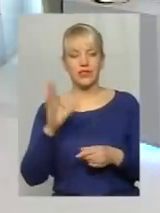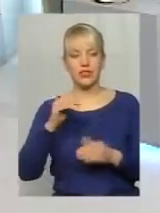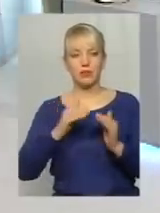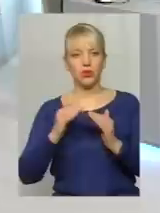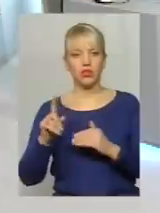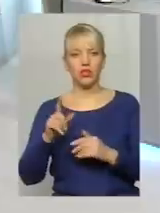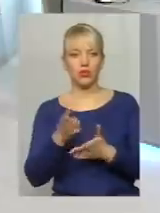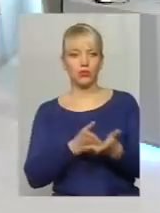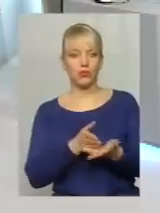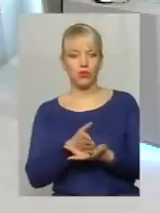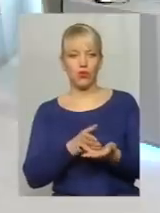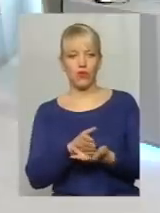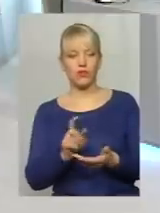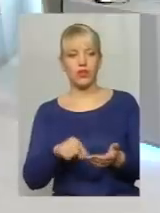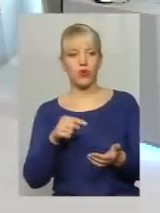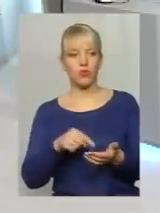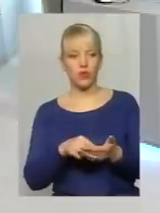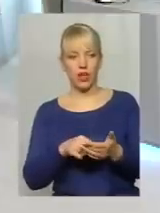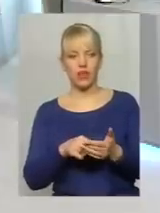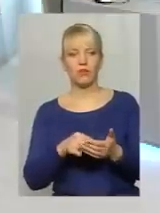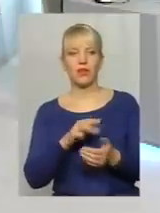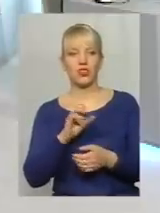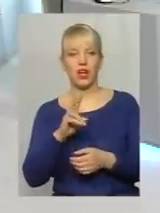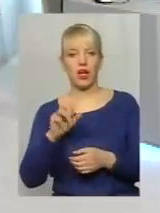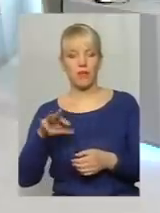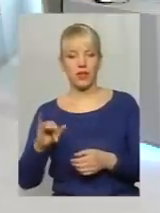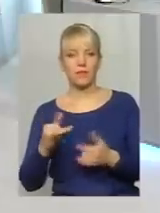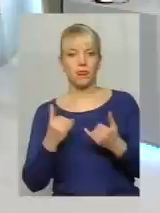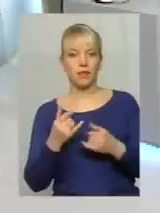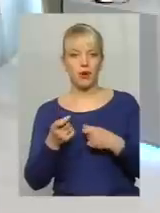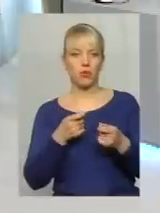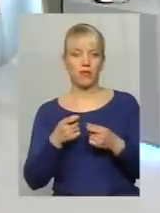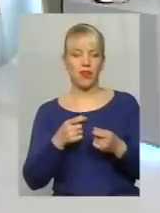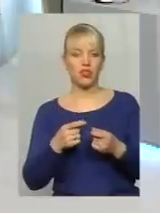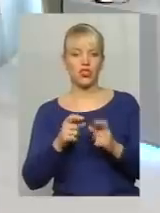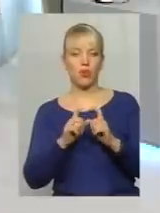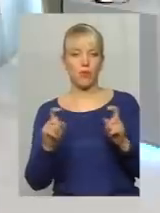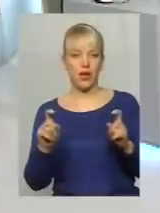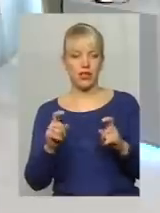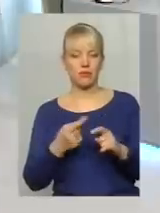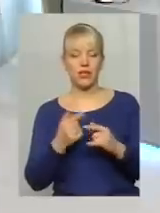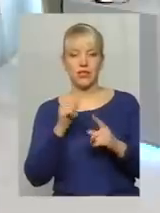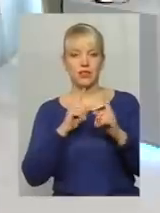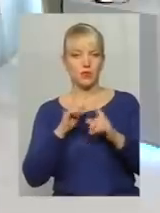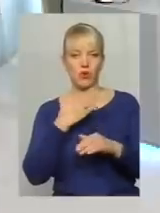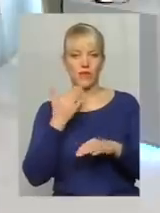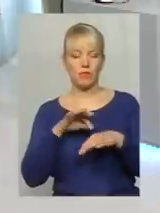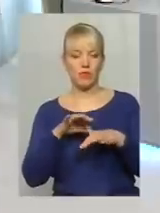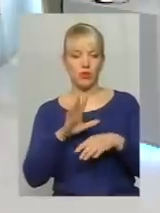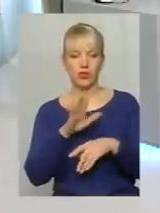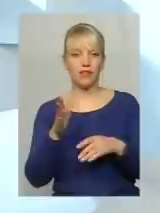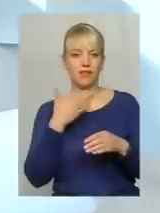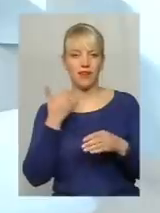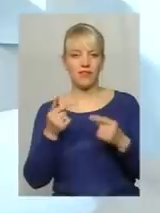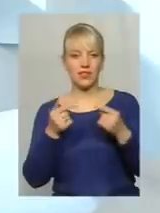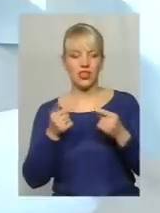які обслуговуються комунальними ЖЕКами, тепер управляючі компаніями зборів не проводили, не визначалися.